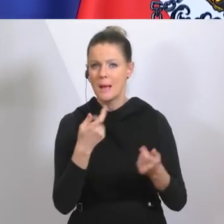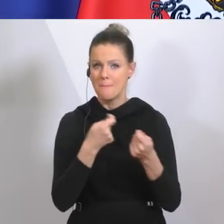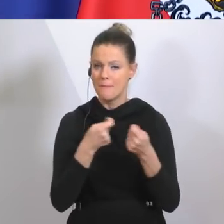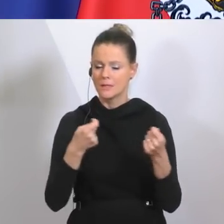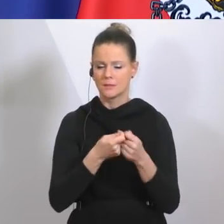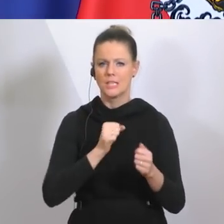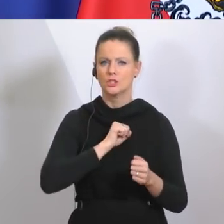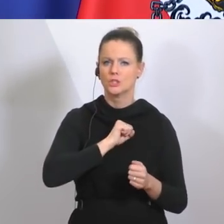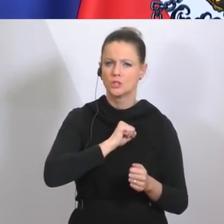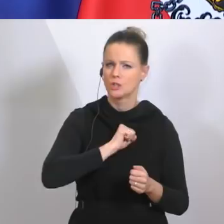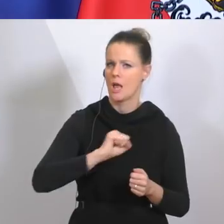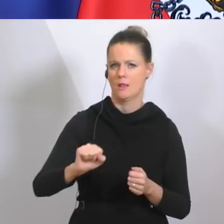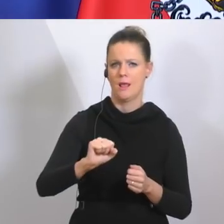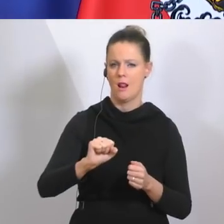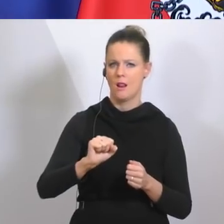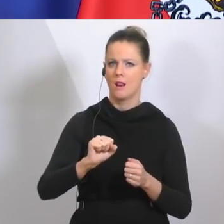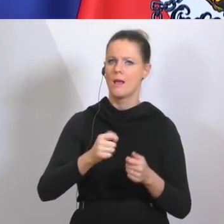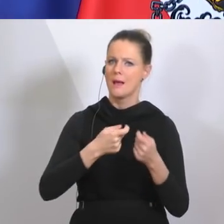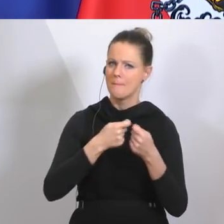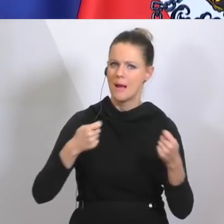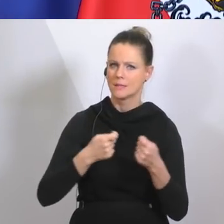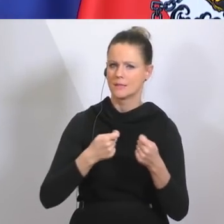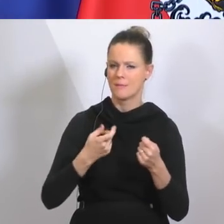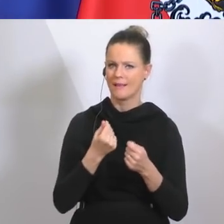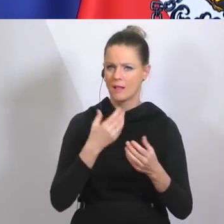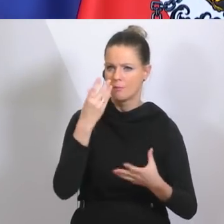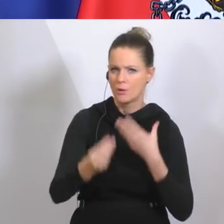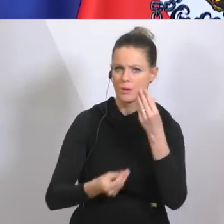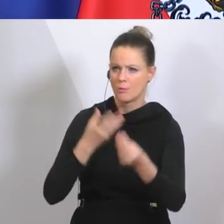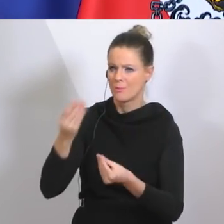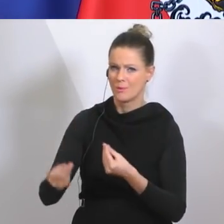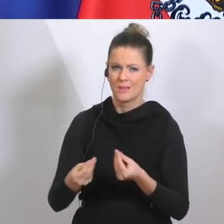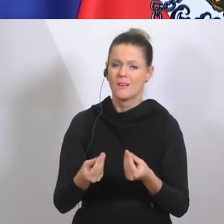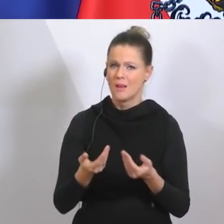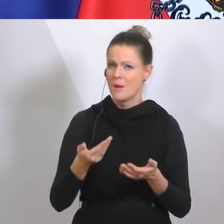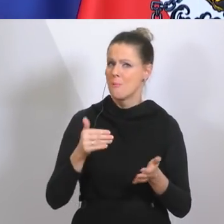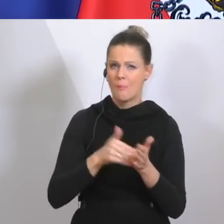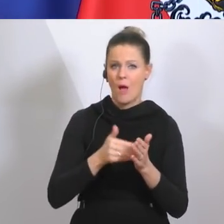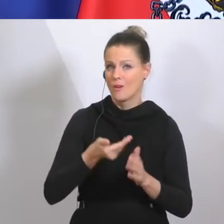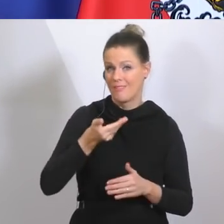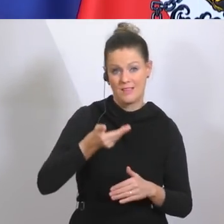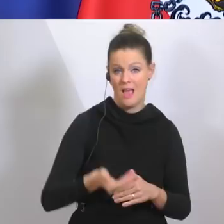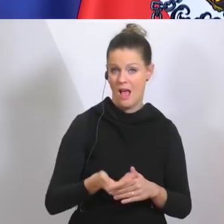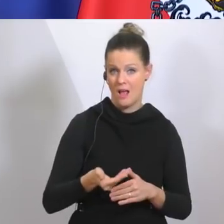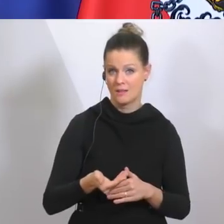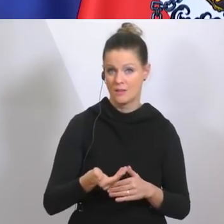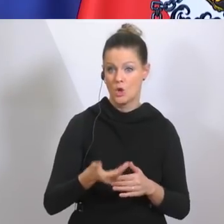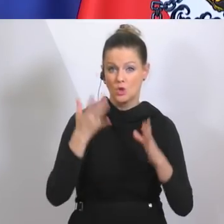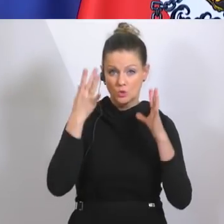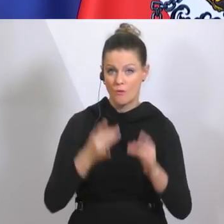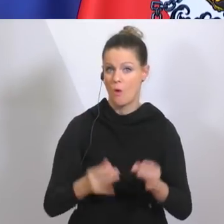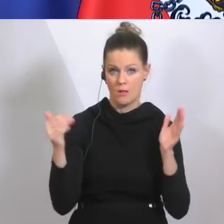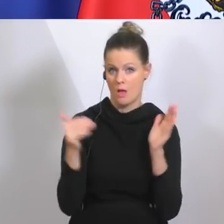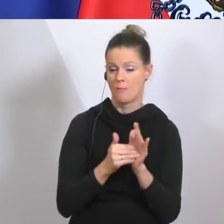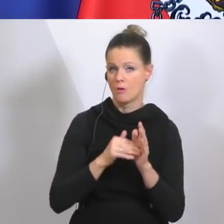rasch ausrollen, damit niemand ohne Einkommen dasteht, der es sofort braucht.